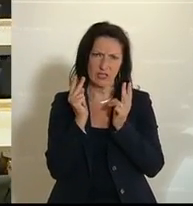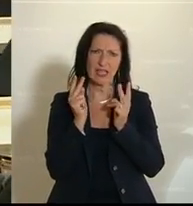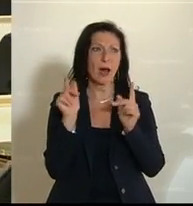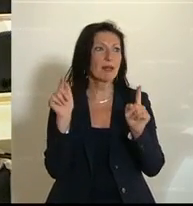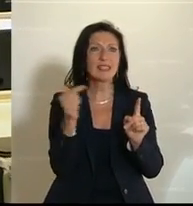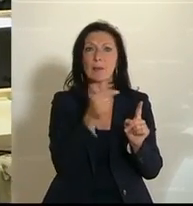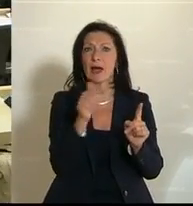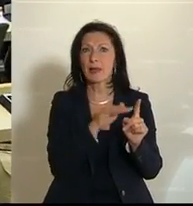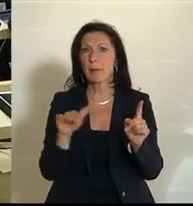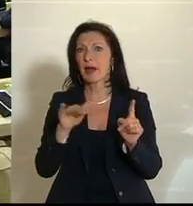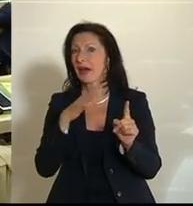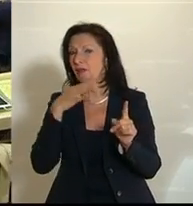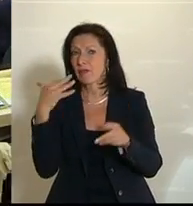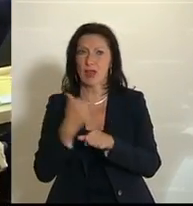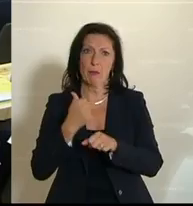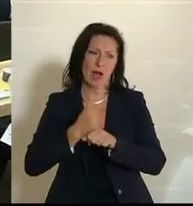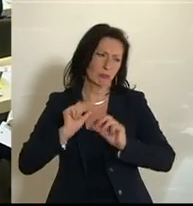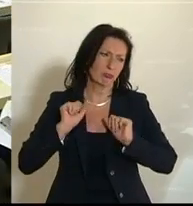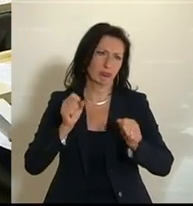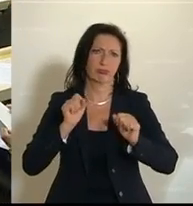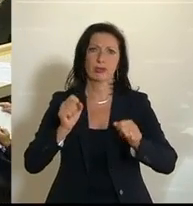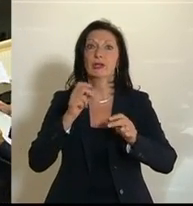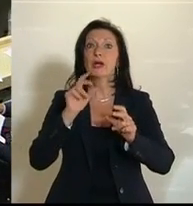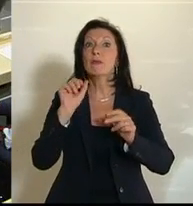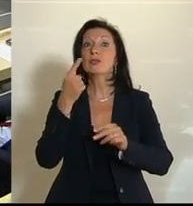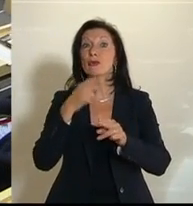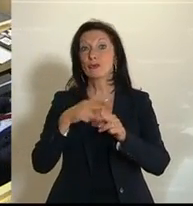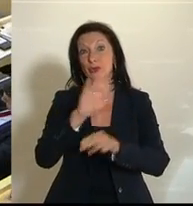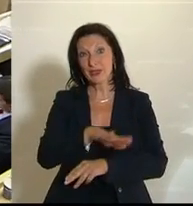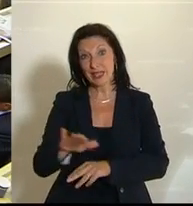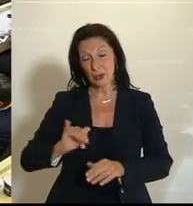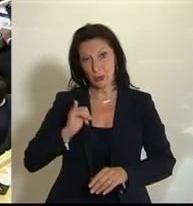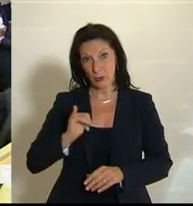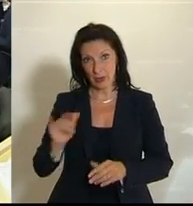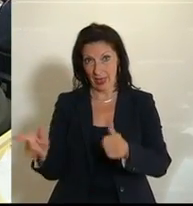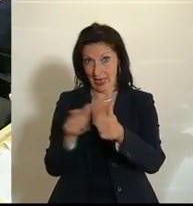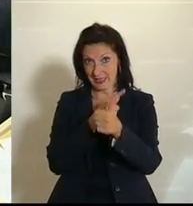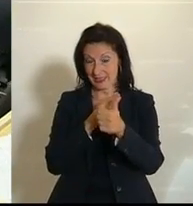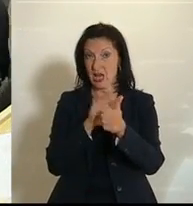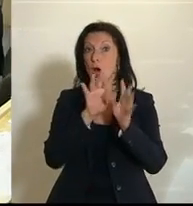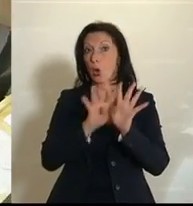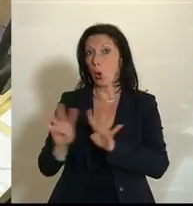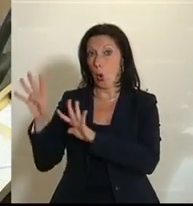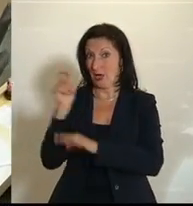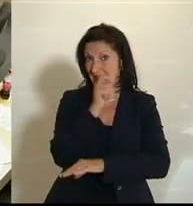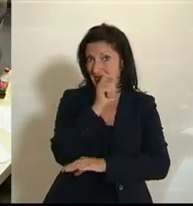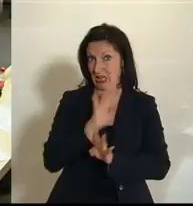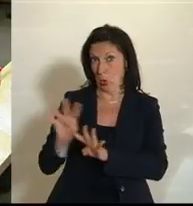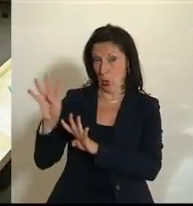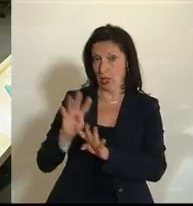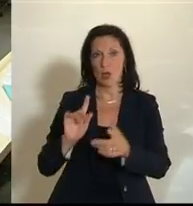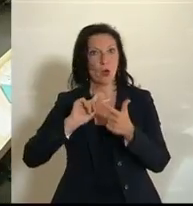sondern auch viel beitragen und sehr engagiert sind für Kinder und Jugendliche. Und zwar erstens Chöre und zweitens die